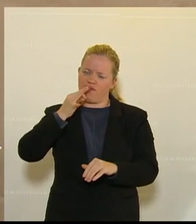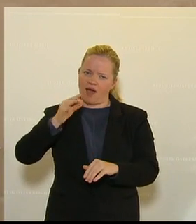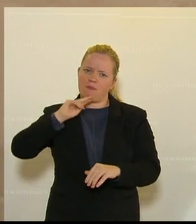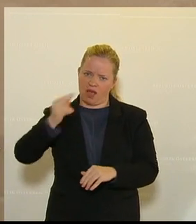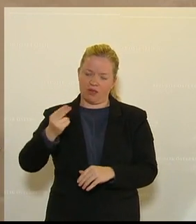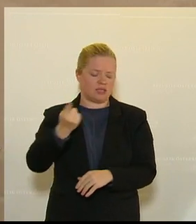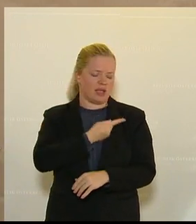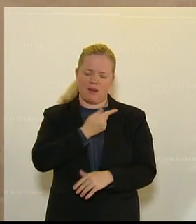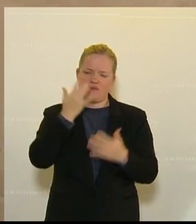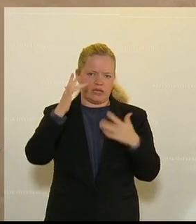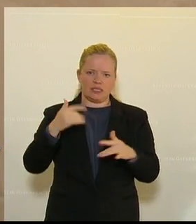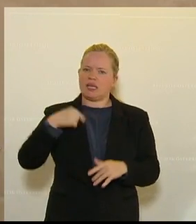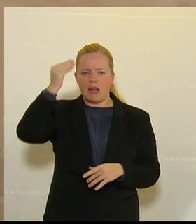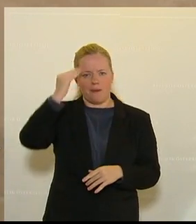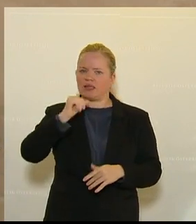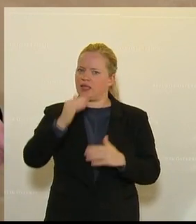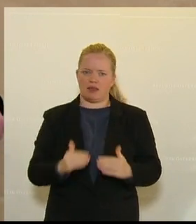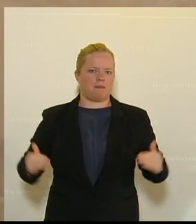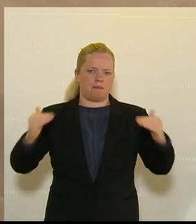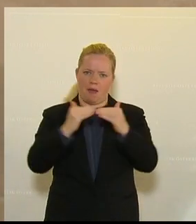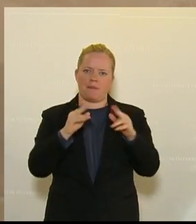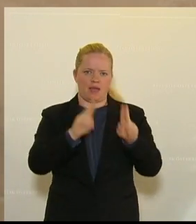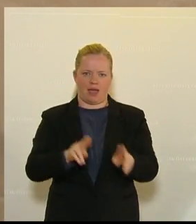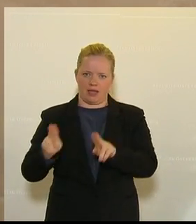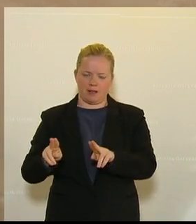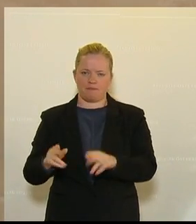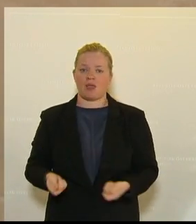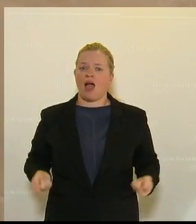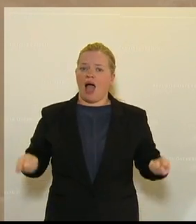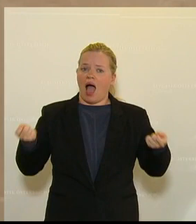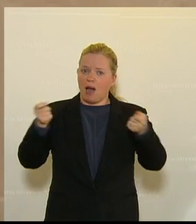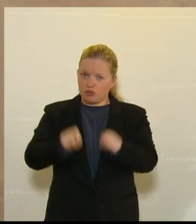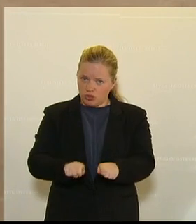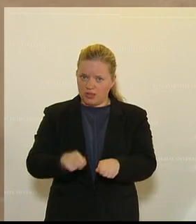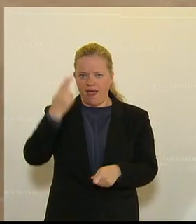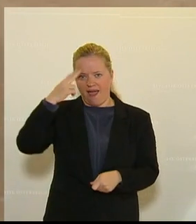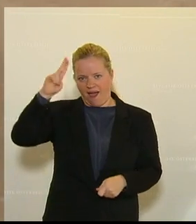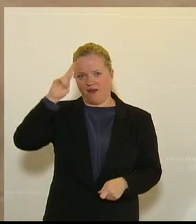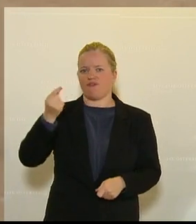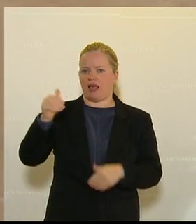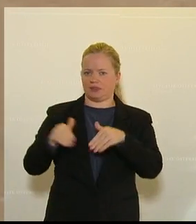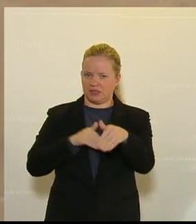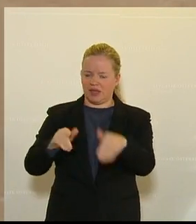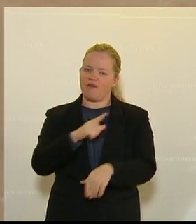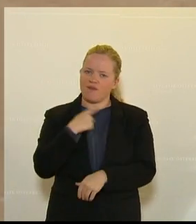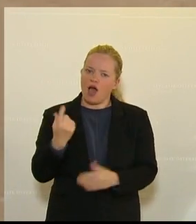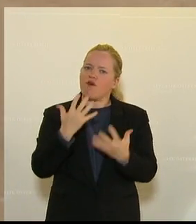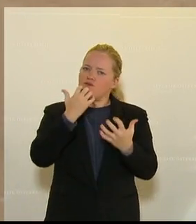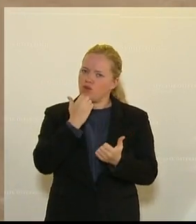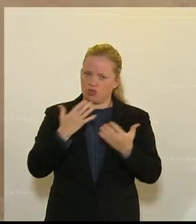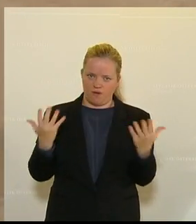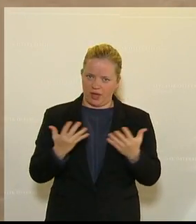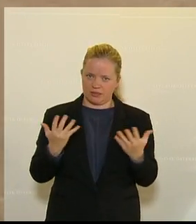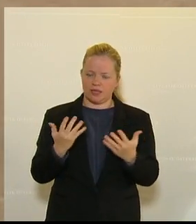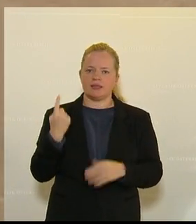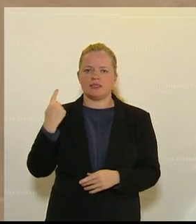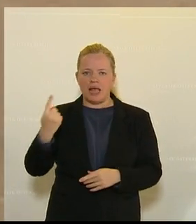Ich weiß es nicht. Ich glaube nicht, dass das gerecht ist. Abschließend, Herr Finanzminister, wir wollen haben oder wir wünschen uns, dass Sie